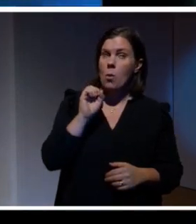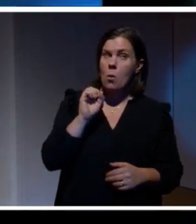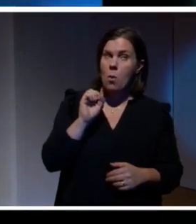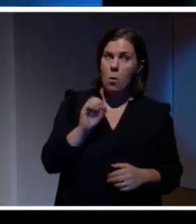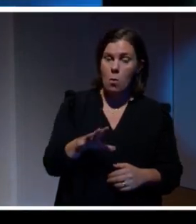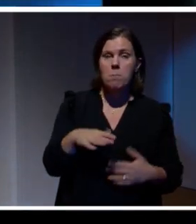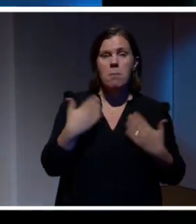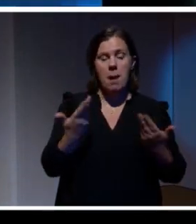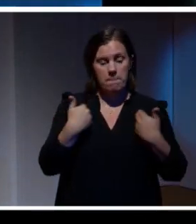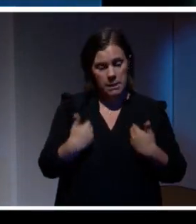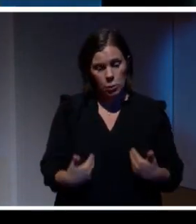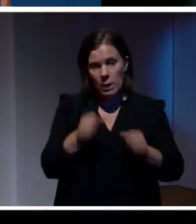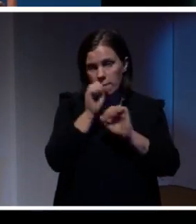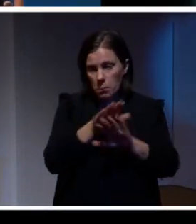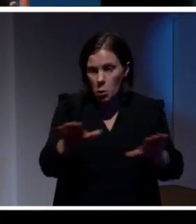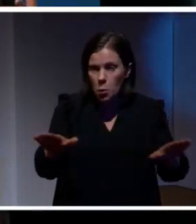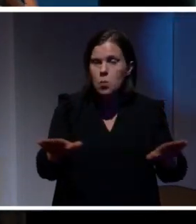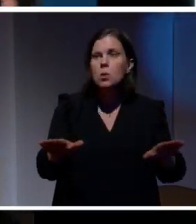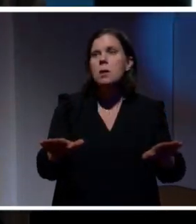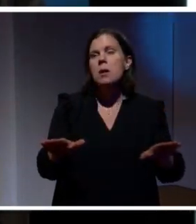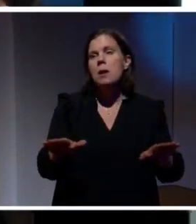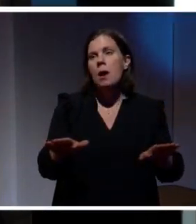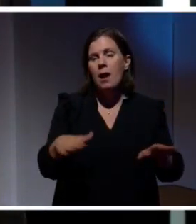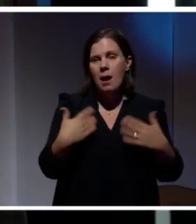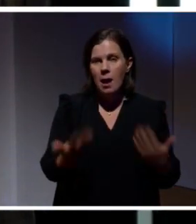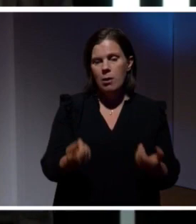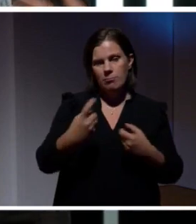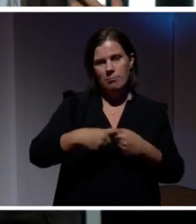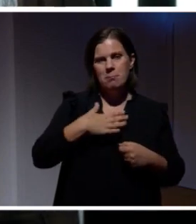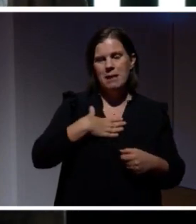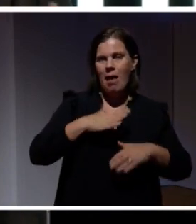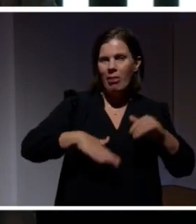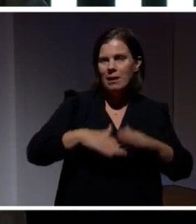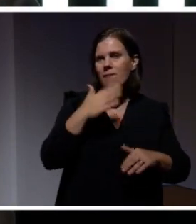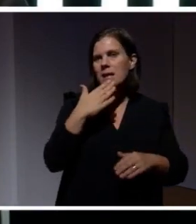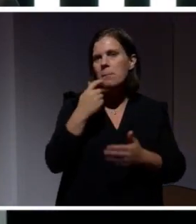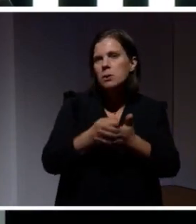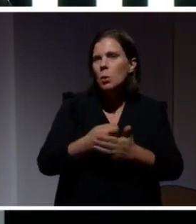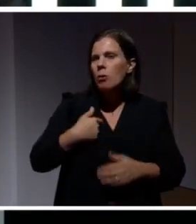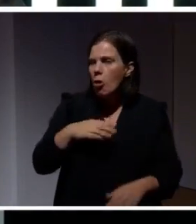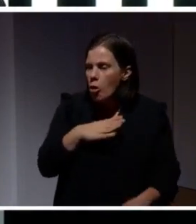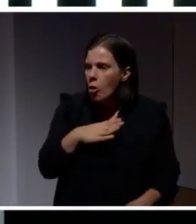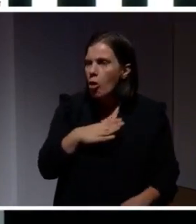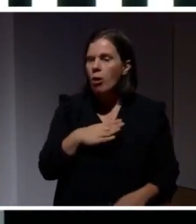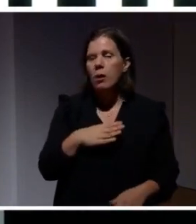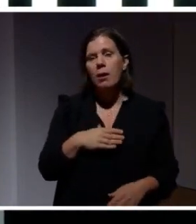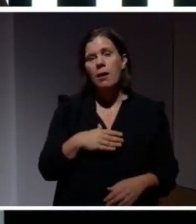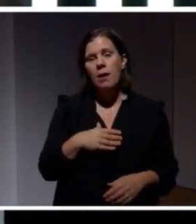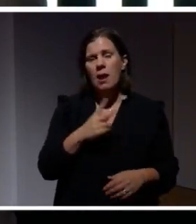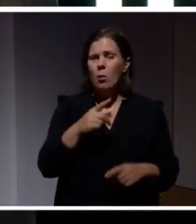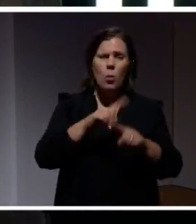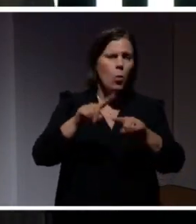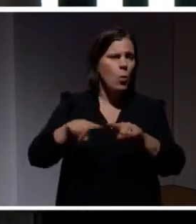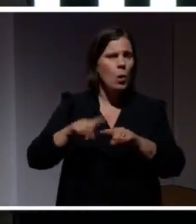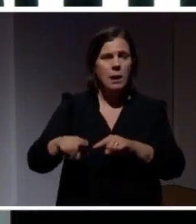det handlar om personlig information, eller att det angår mina handlingar, eller de besluten, eller en mix av massa olika saker.